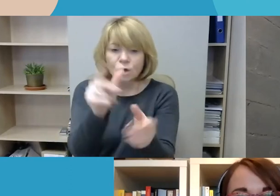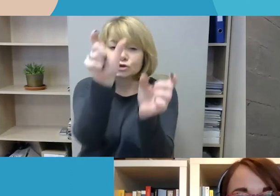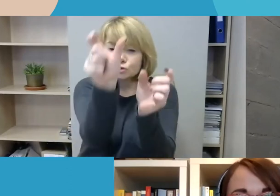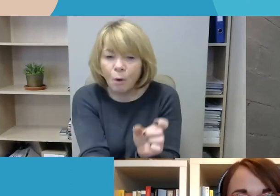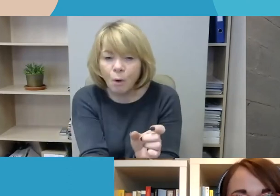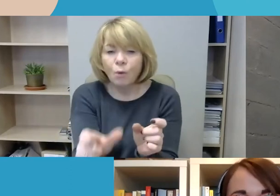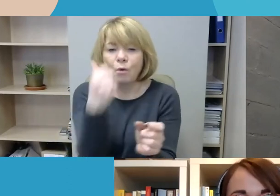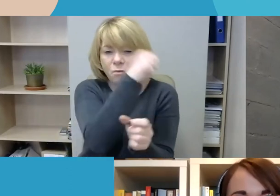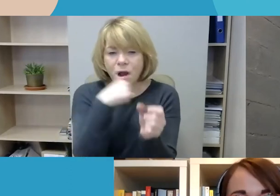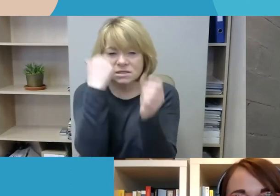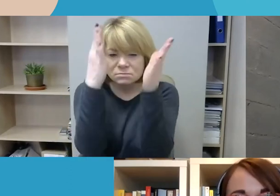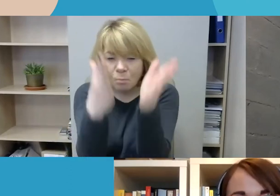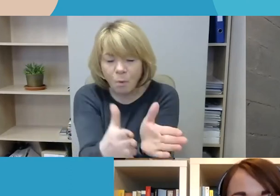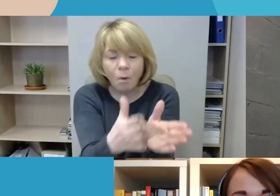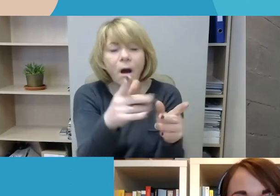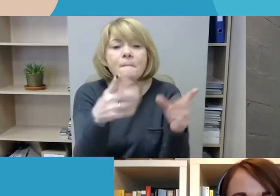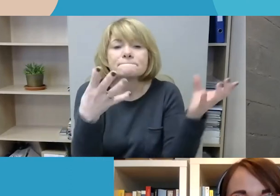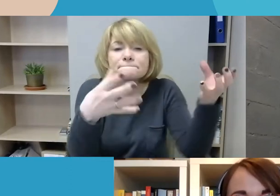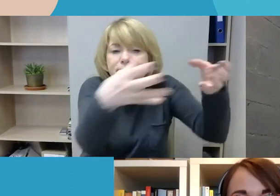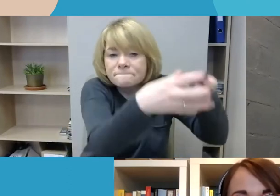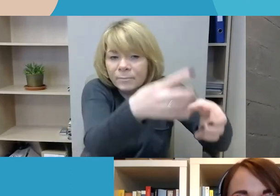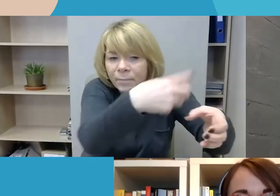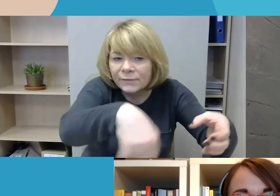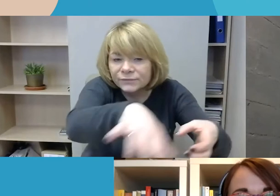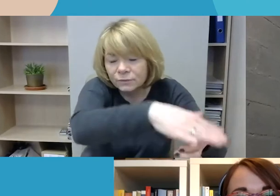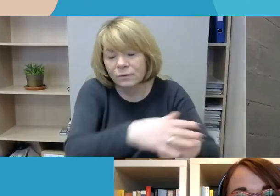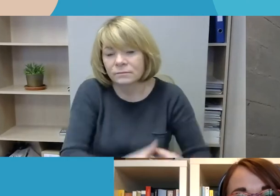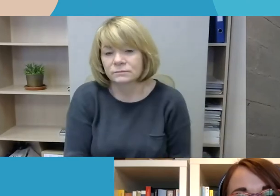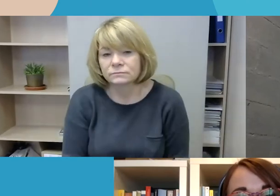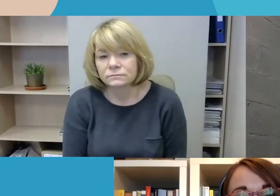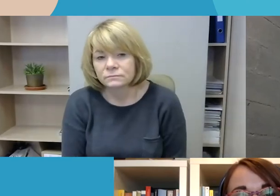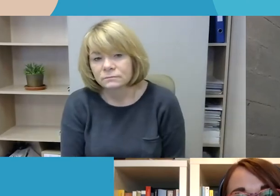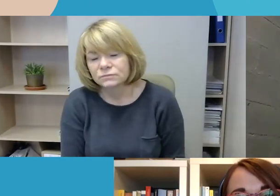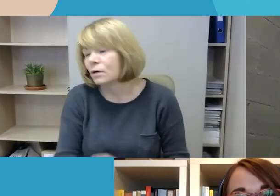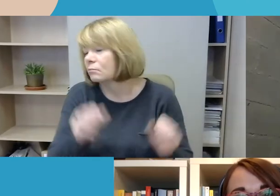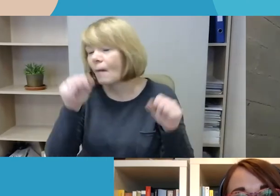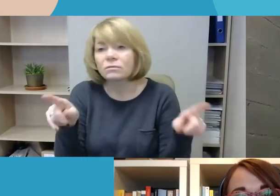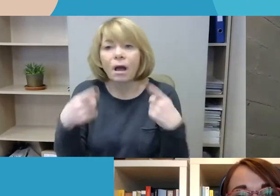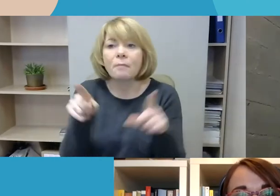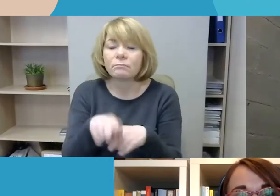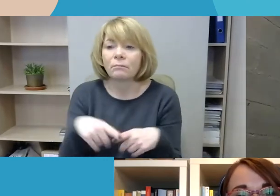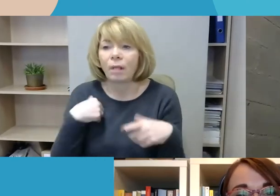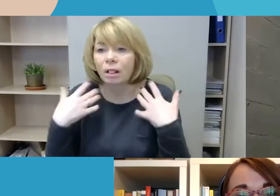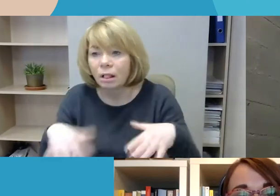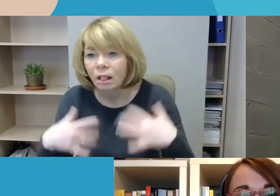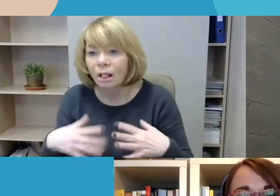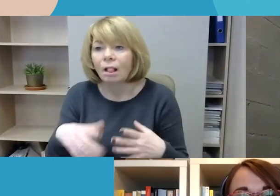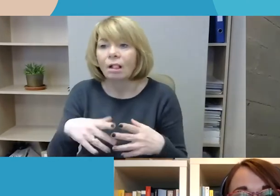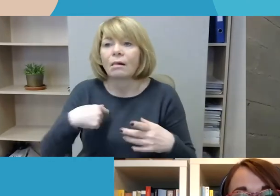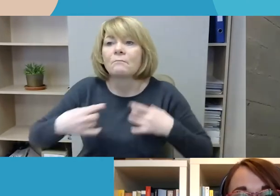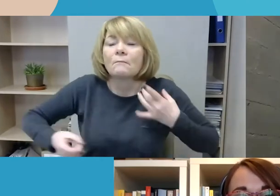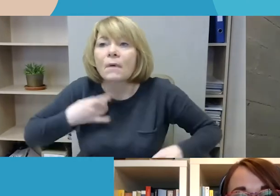nepaesant to, kad kas ir buvo sakoma, padaroma prieš vieną žmogų, sukelti gali baimės, panikos, nerimo,